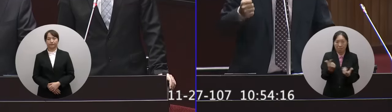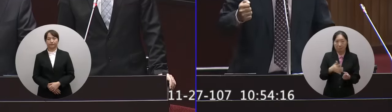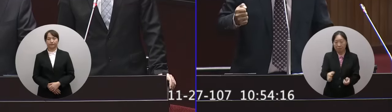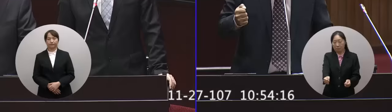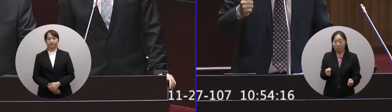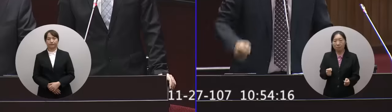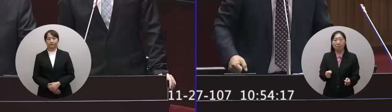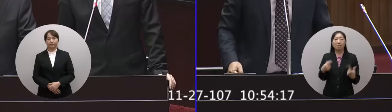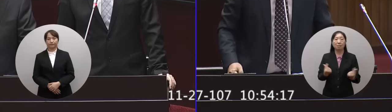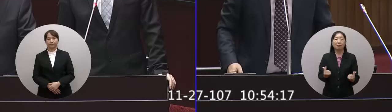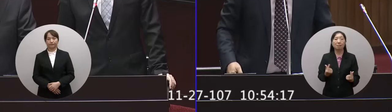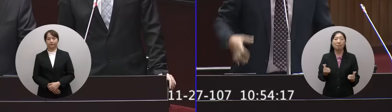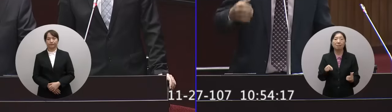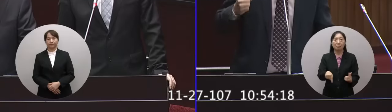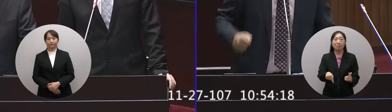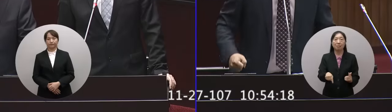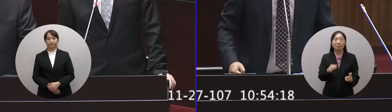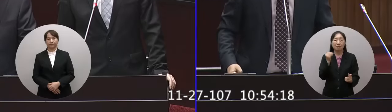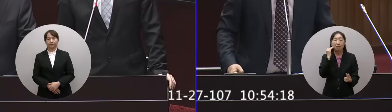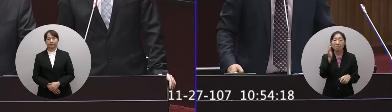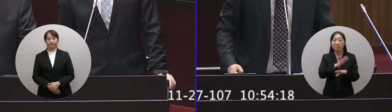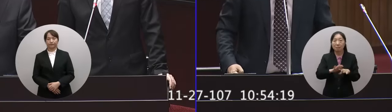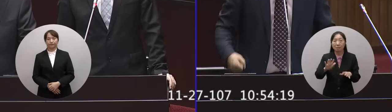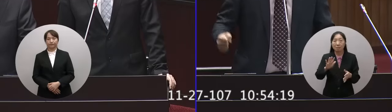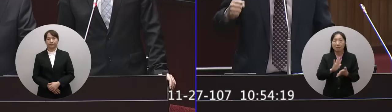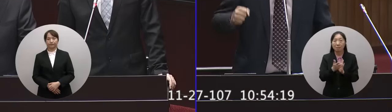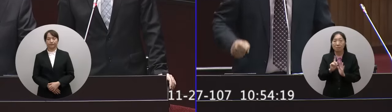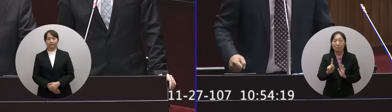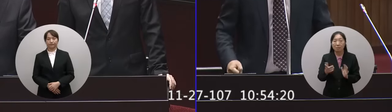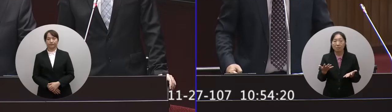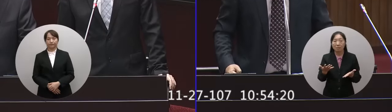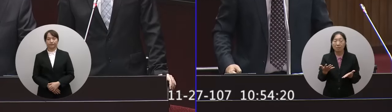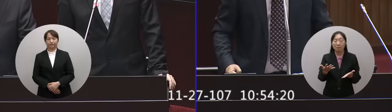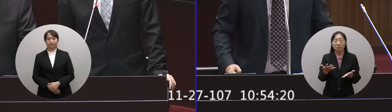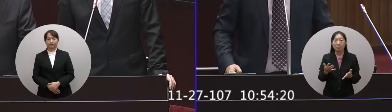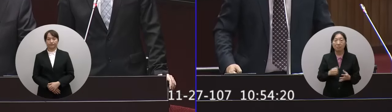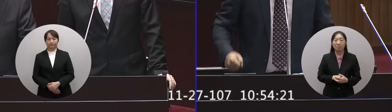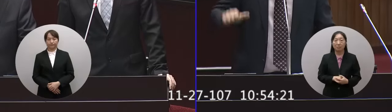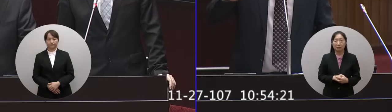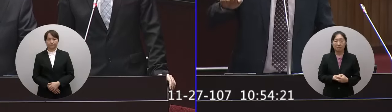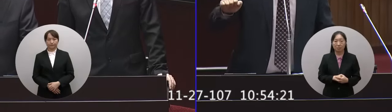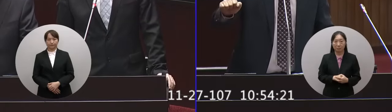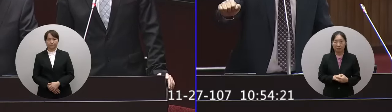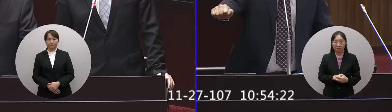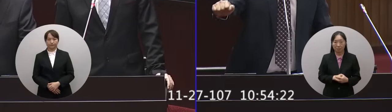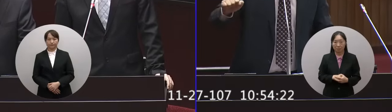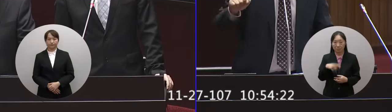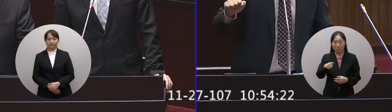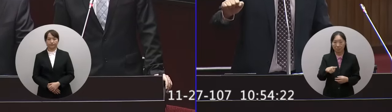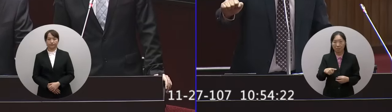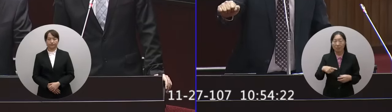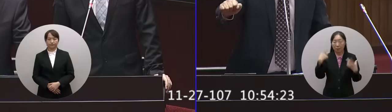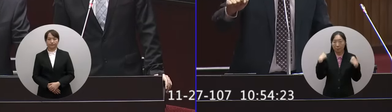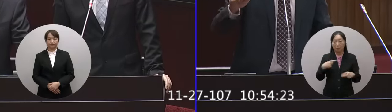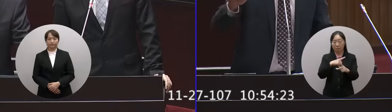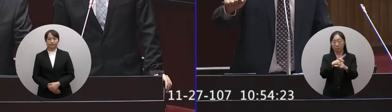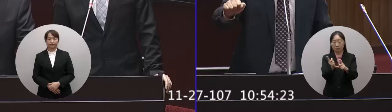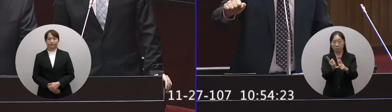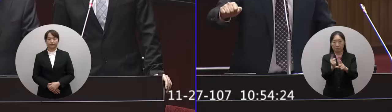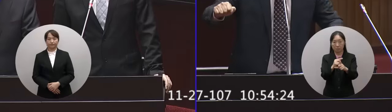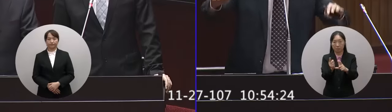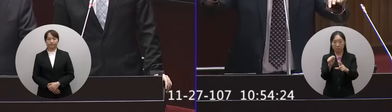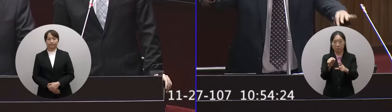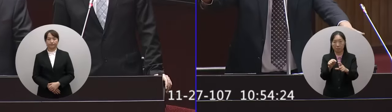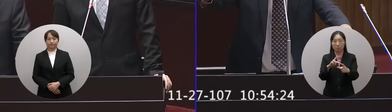剎車會拉起來一樣它會造成什麼狀況它會造成的狀況是說速度表上面的刻度